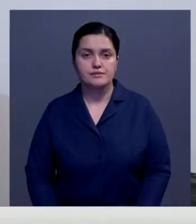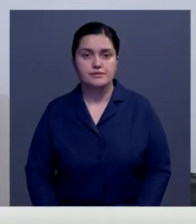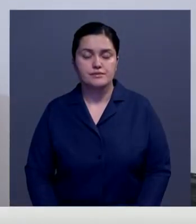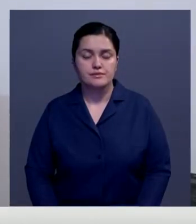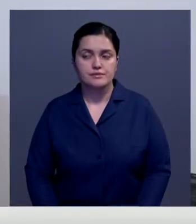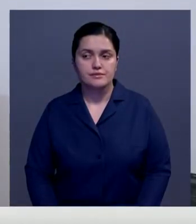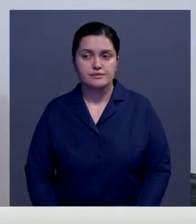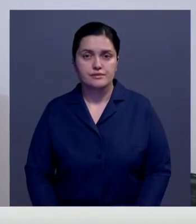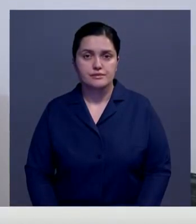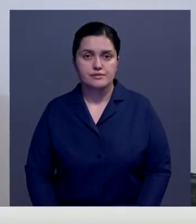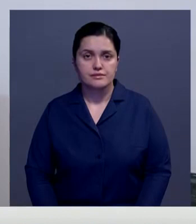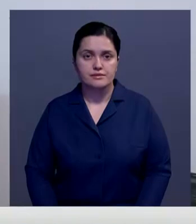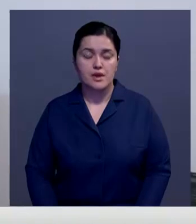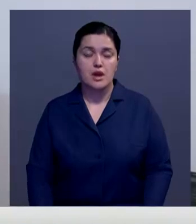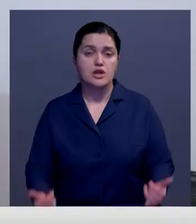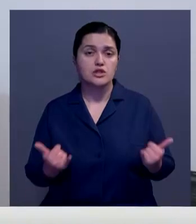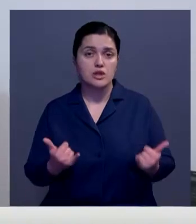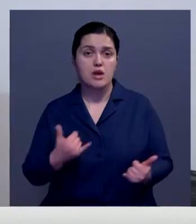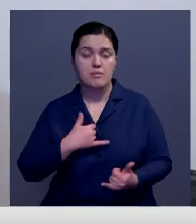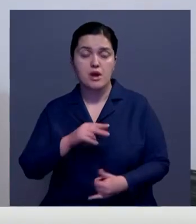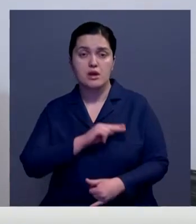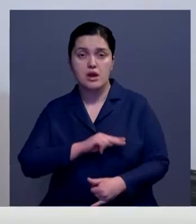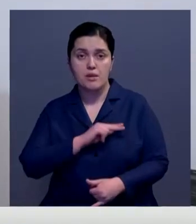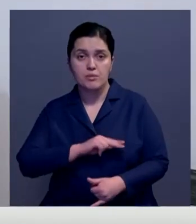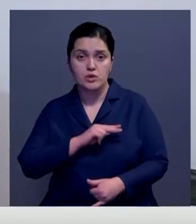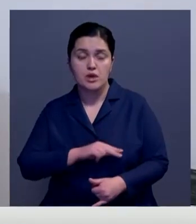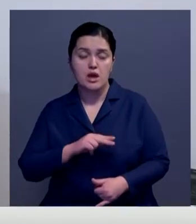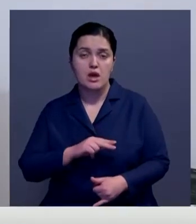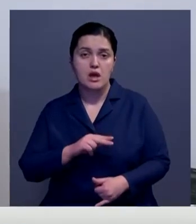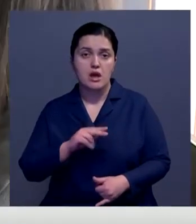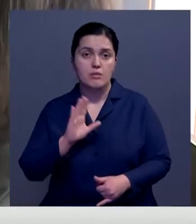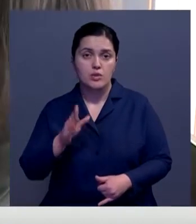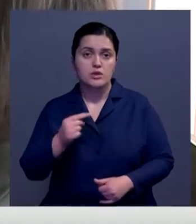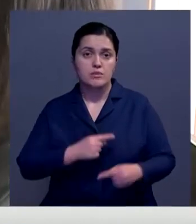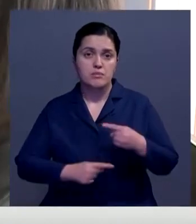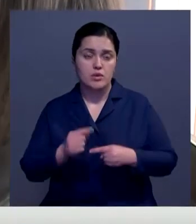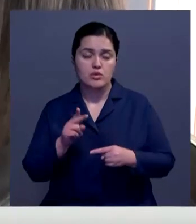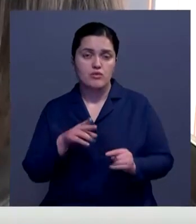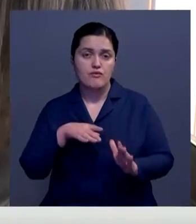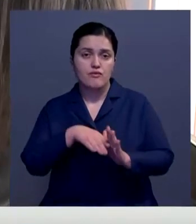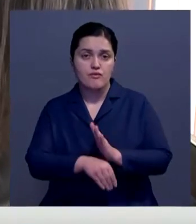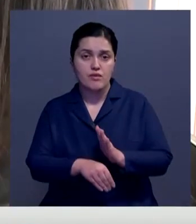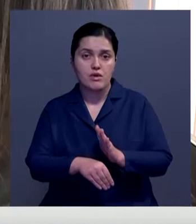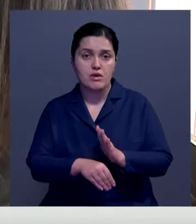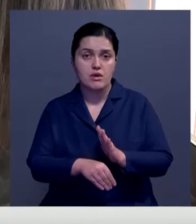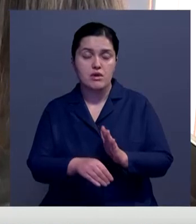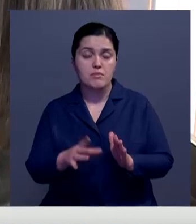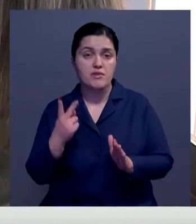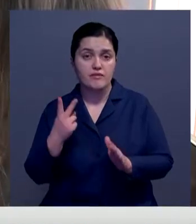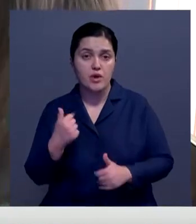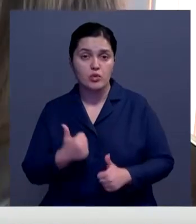Сейчас мы работаем в части привлечения предпринимательства. Нами уже было проведено два